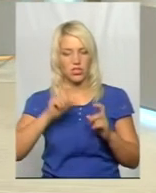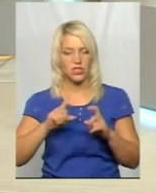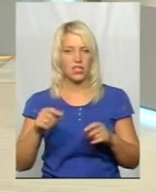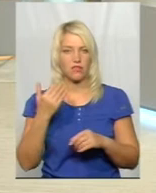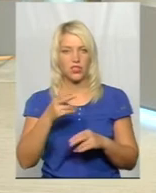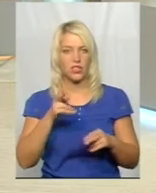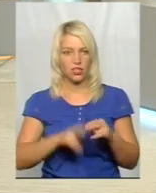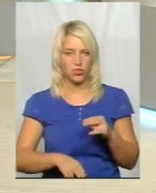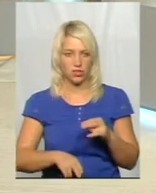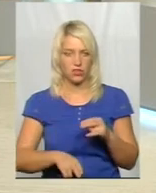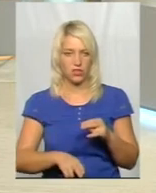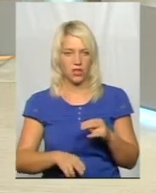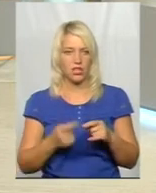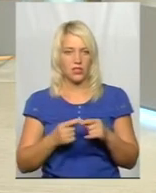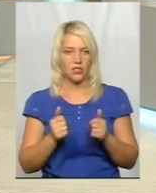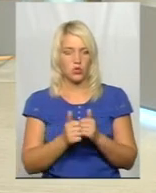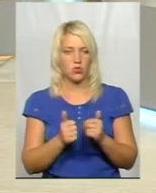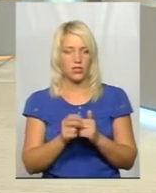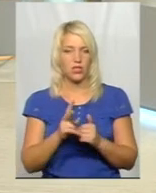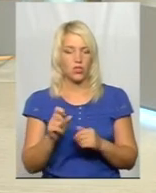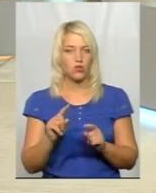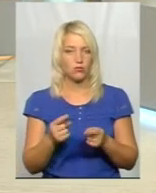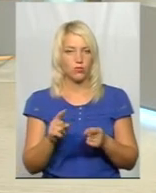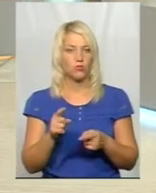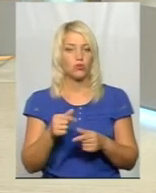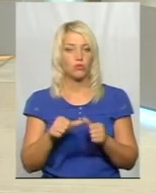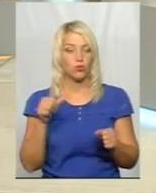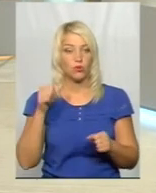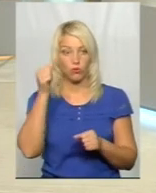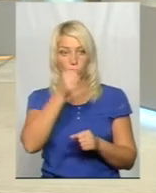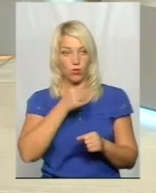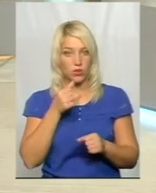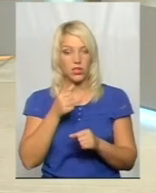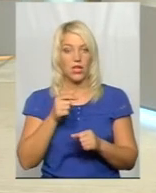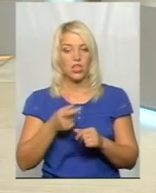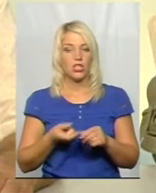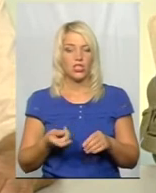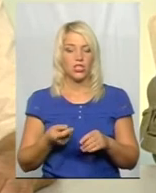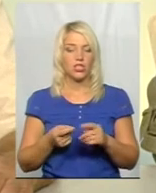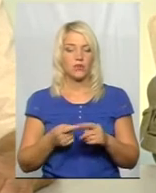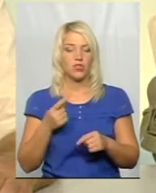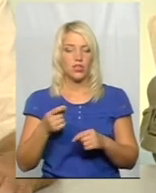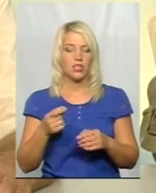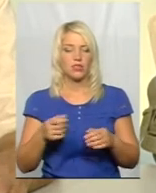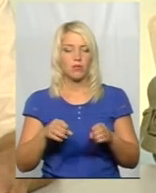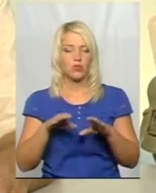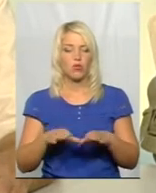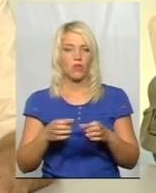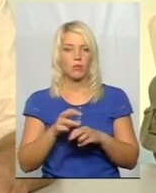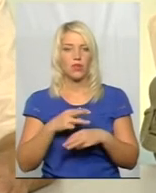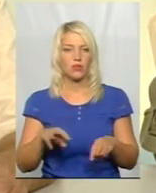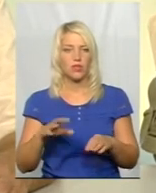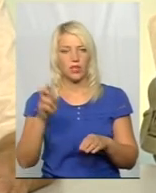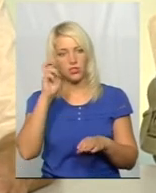закінчили, це сусідка. Чому? Тому що в минулому році через постанову Кабінету міністрів з держави було виділено